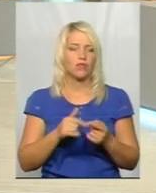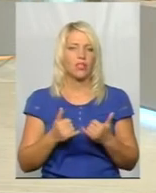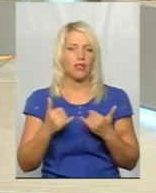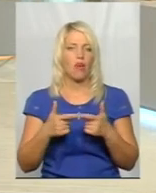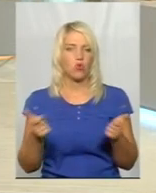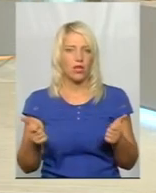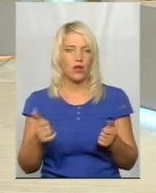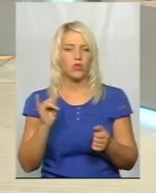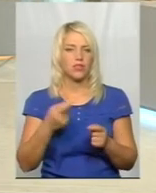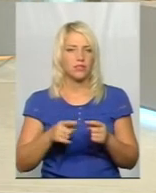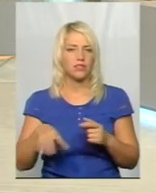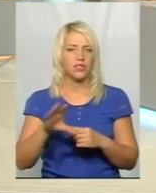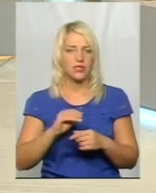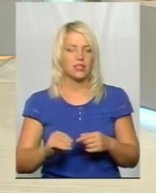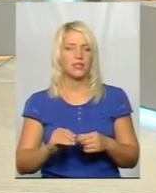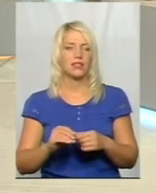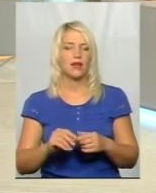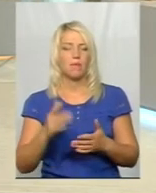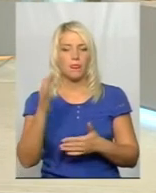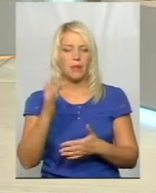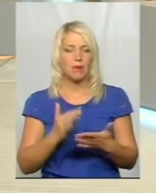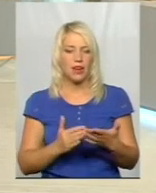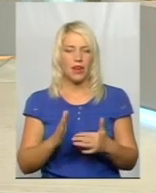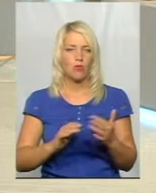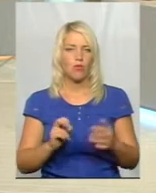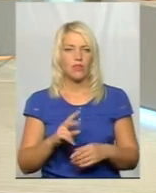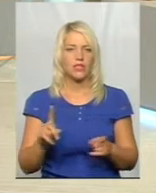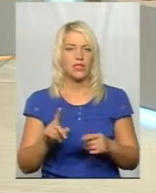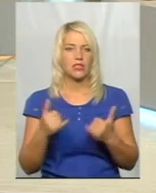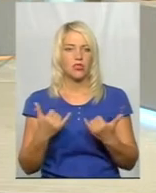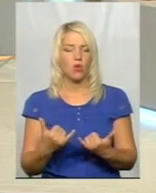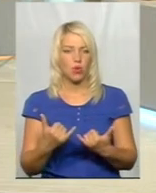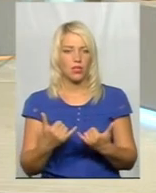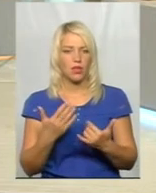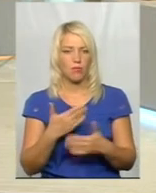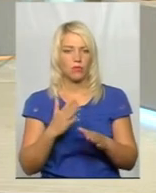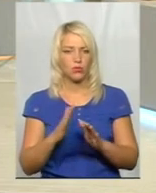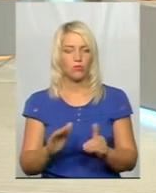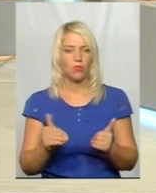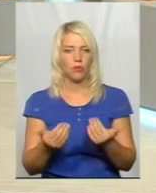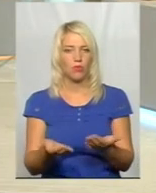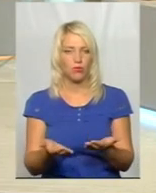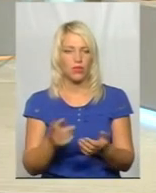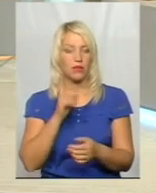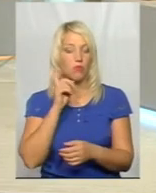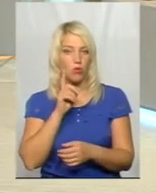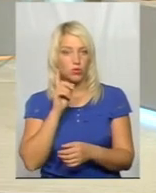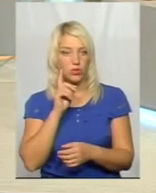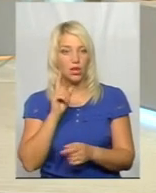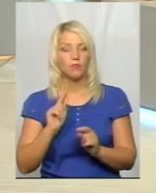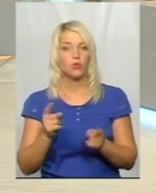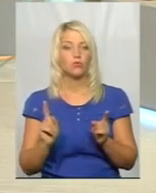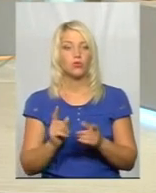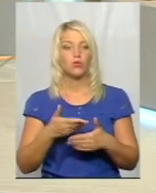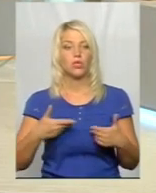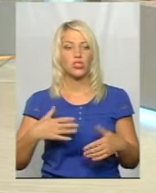Ось це перелік тих професій, які сьогодні ми будемо пропонувати молоді, тому що ми